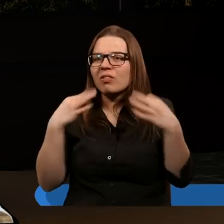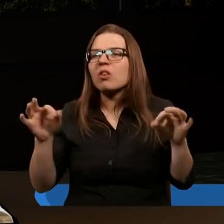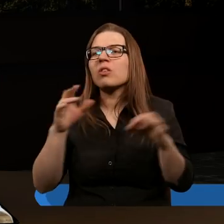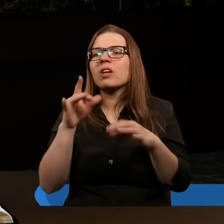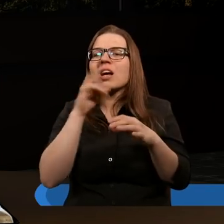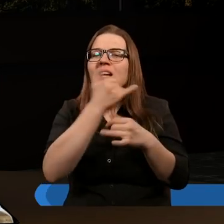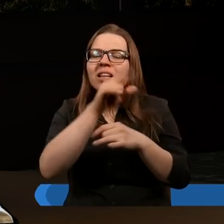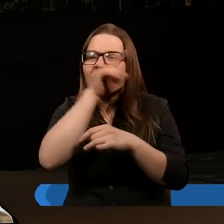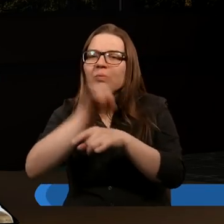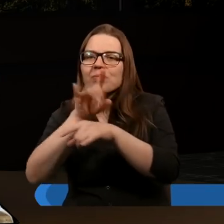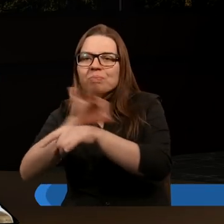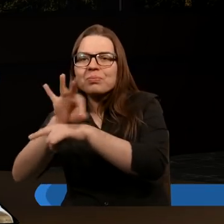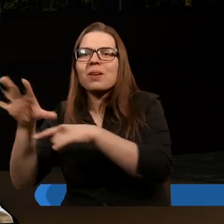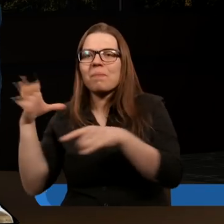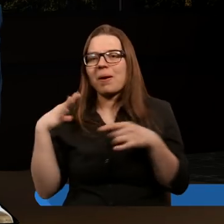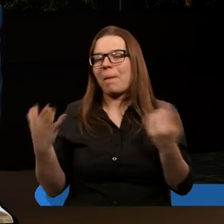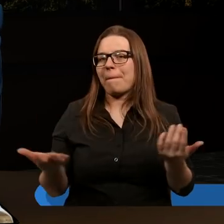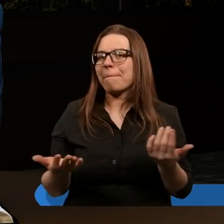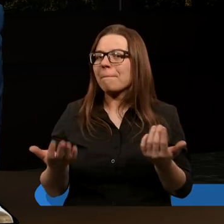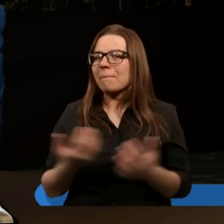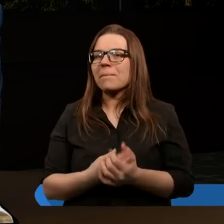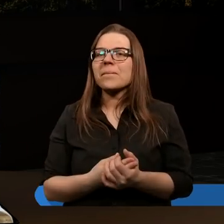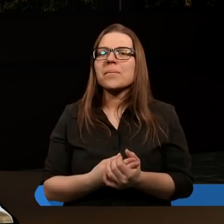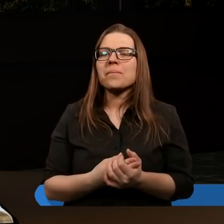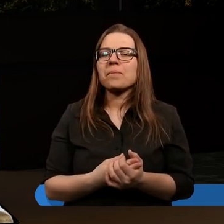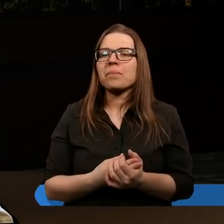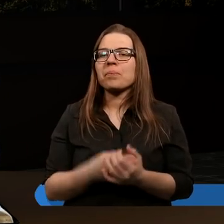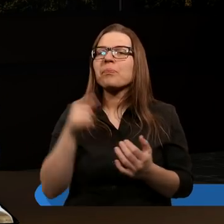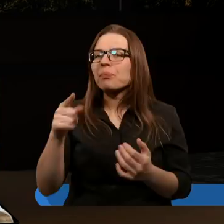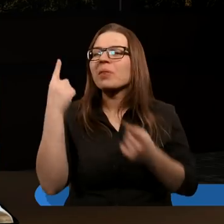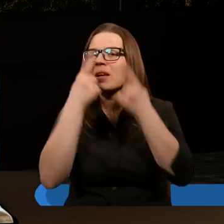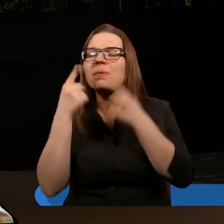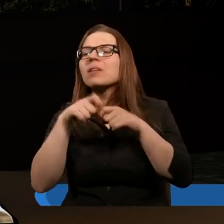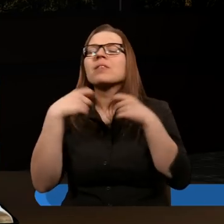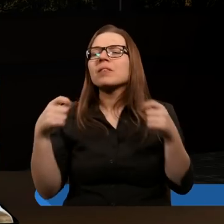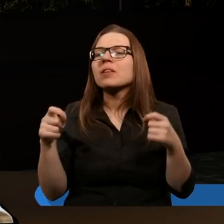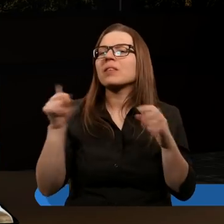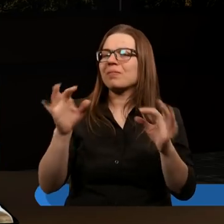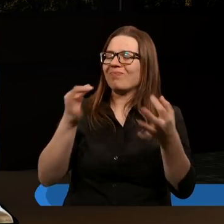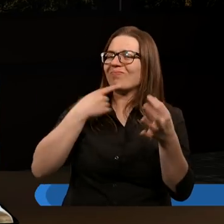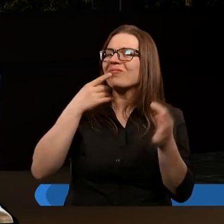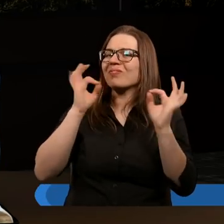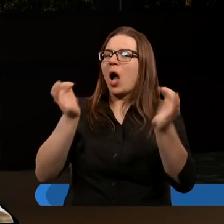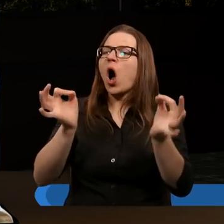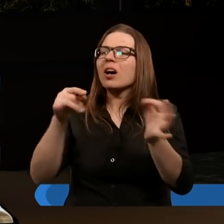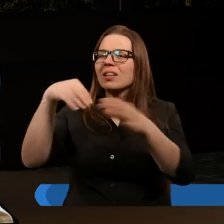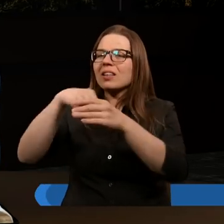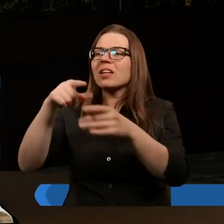prześladowali innych ludzi. Ale tutaj myśl jeszcze związana z tym, w języku oryginalnym nie